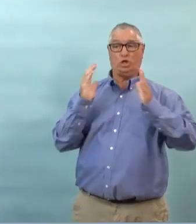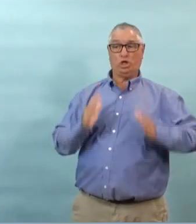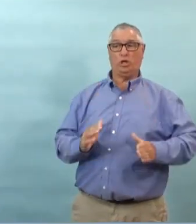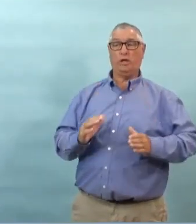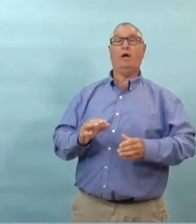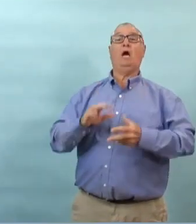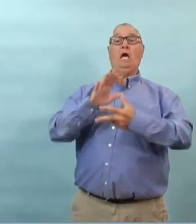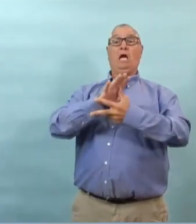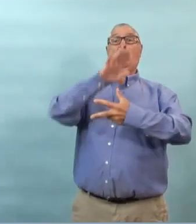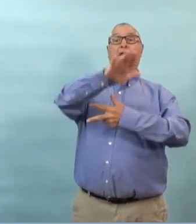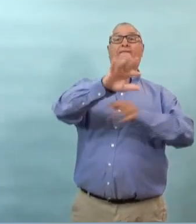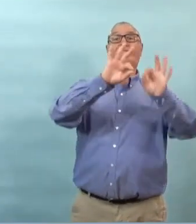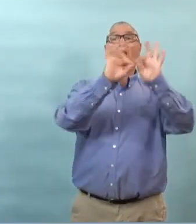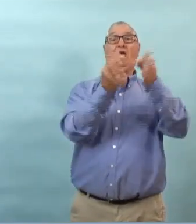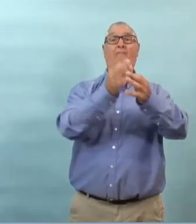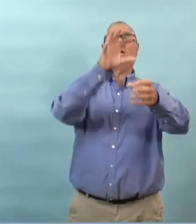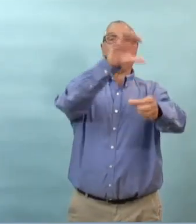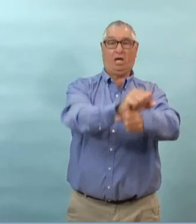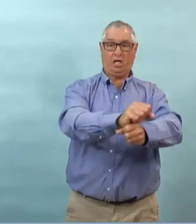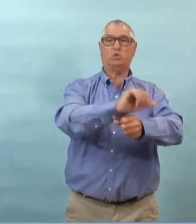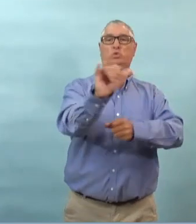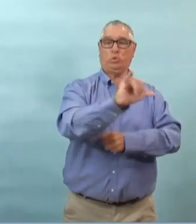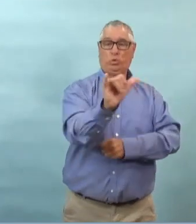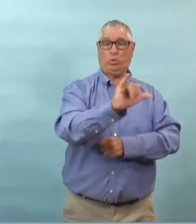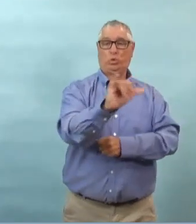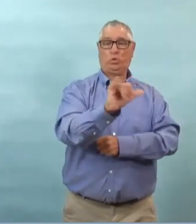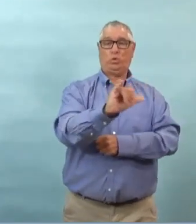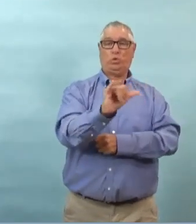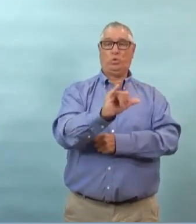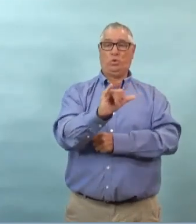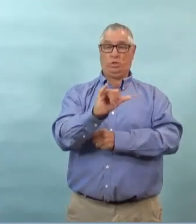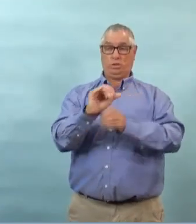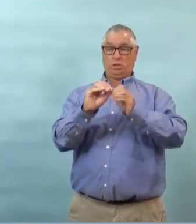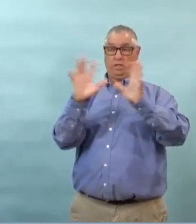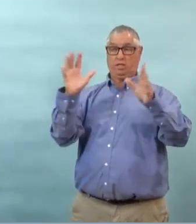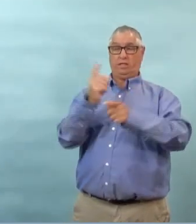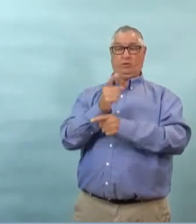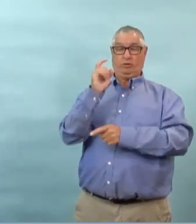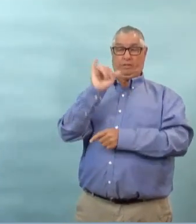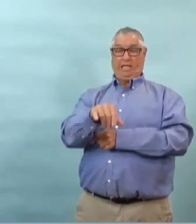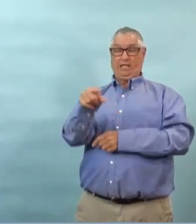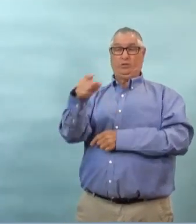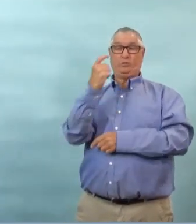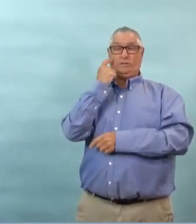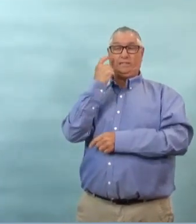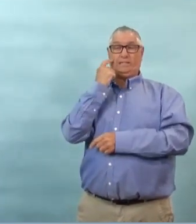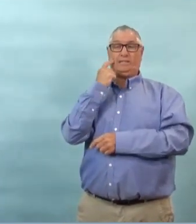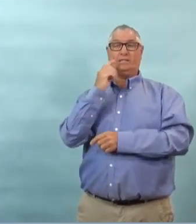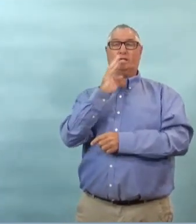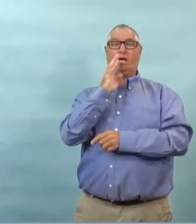restaurant donc je crois